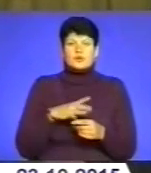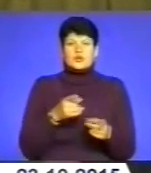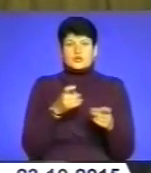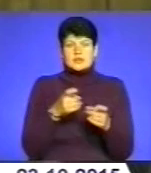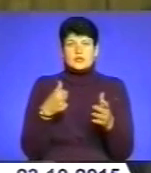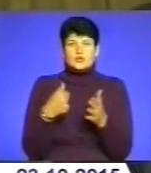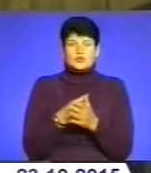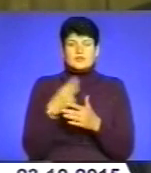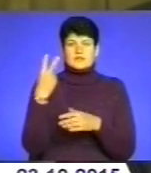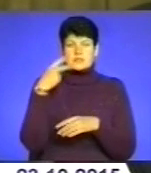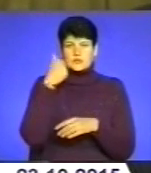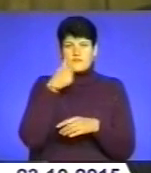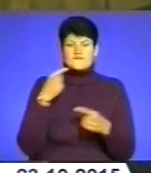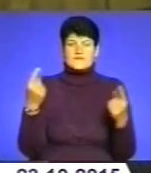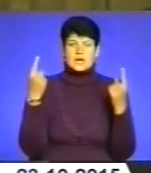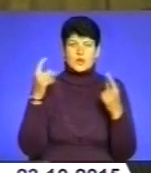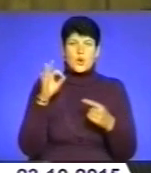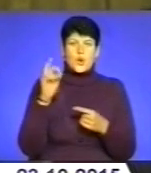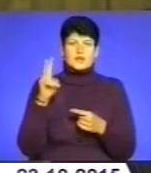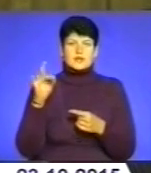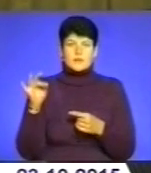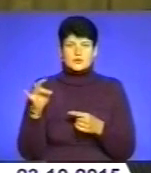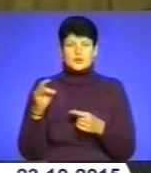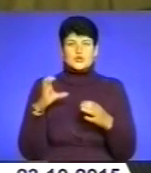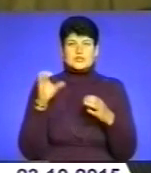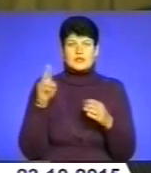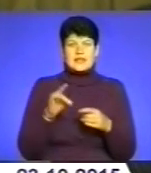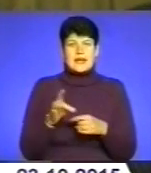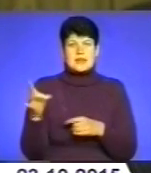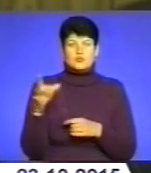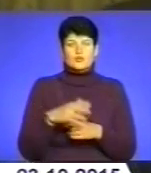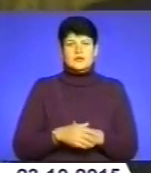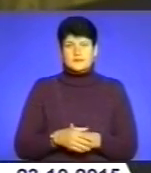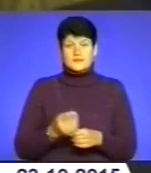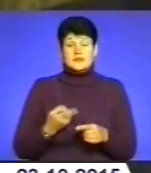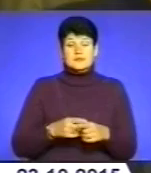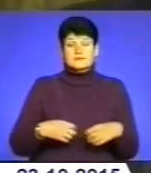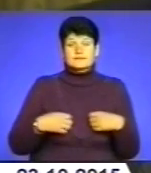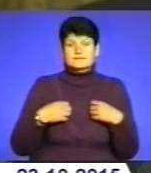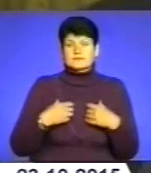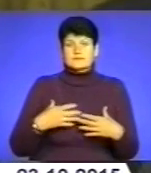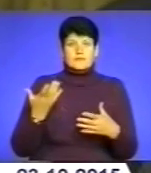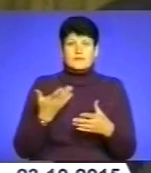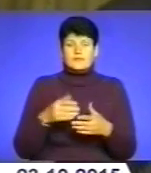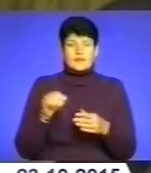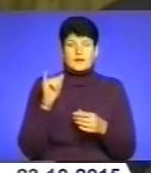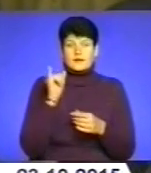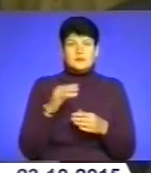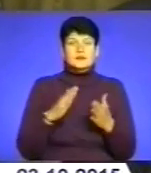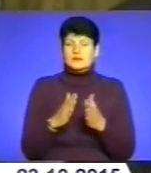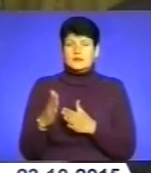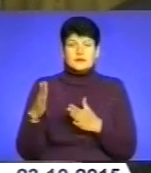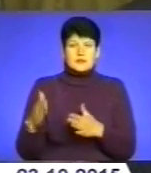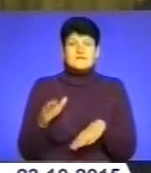20-ї річній Великої Октябрьської Соціалістичної Республіки. Це ганьба тій системі, але факт залишається